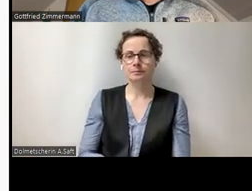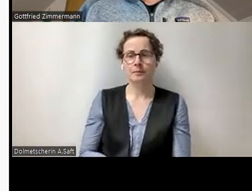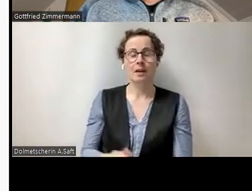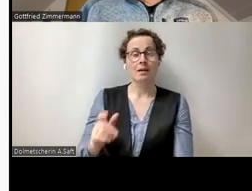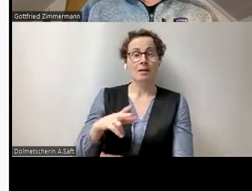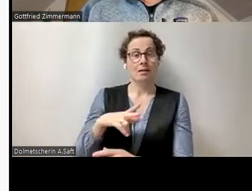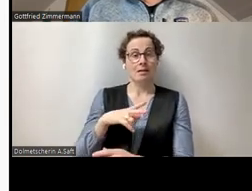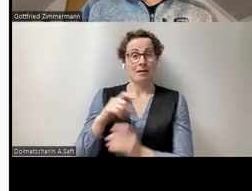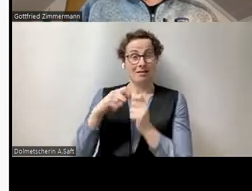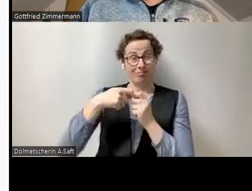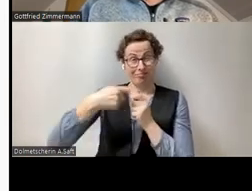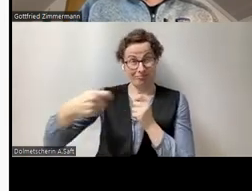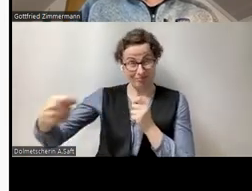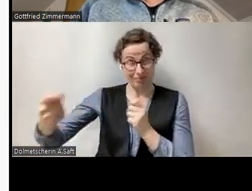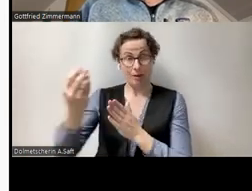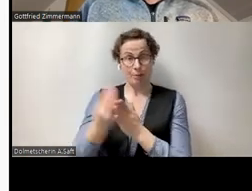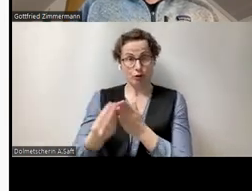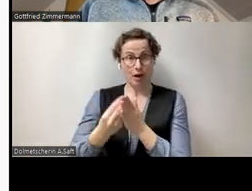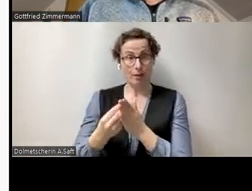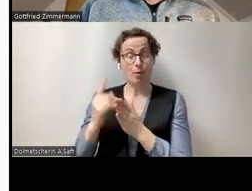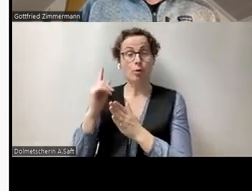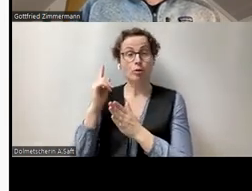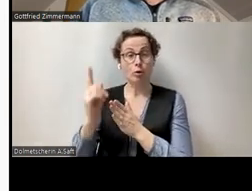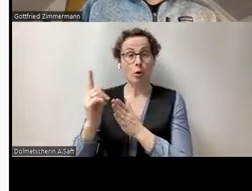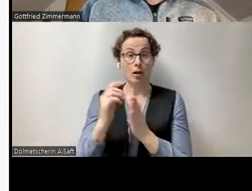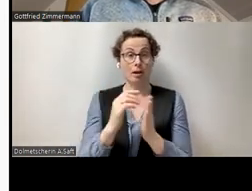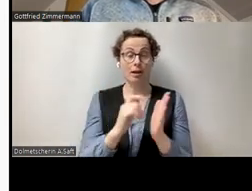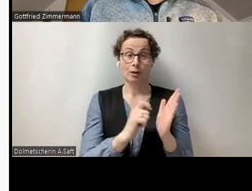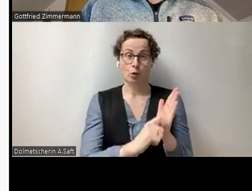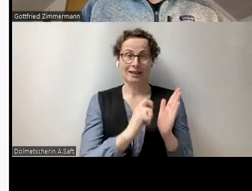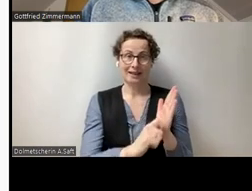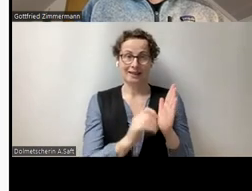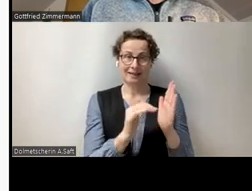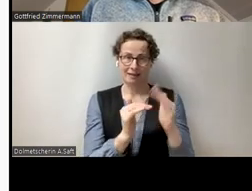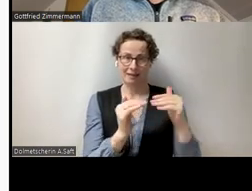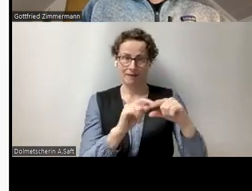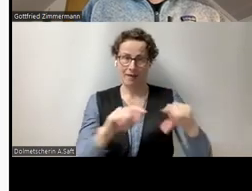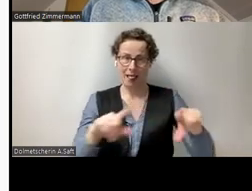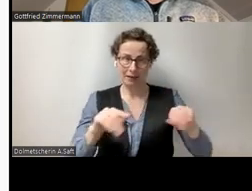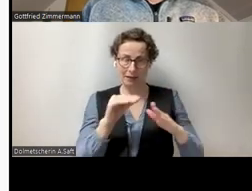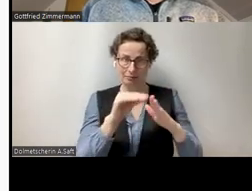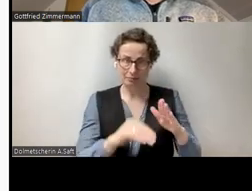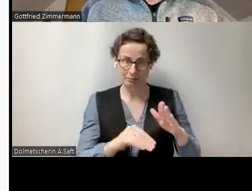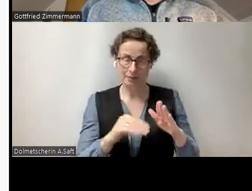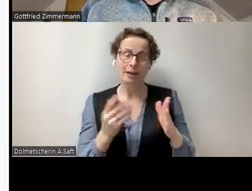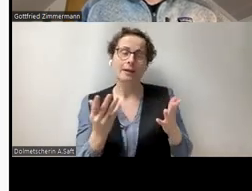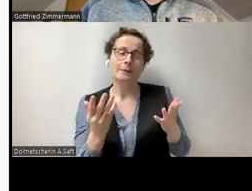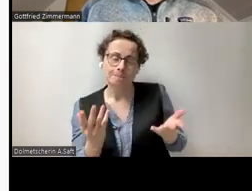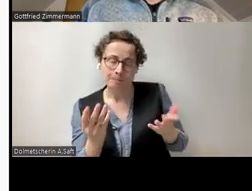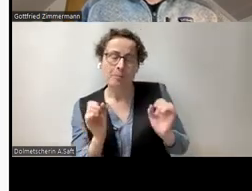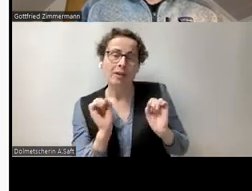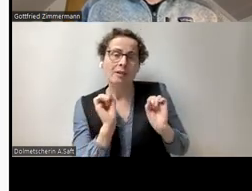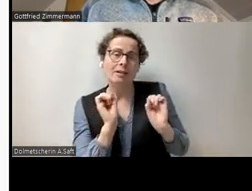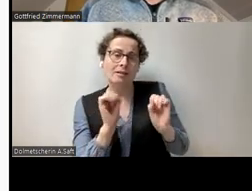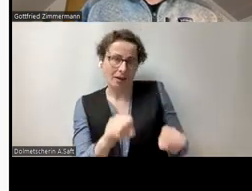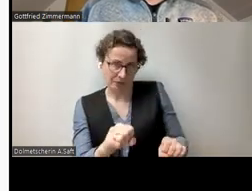schreiben und im Alternativtext auf diesen zu verweisen. Das ist eine Möglichkeit. Geht aber nur, wenn Sie wirklich